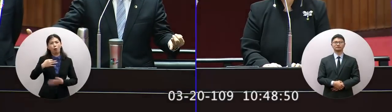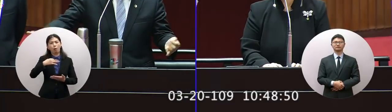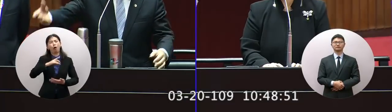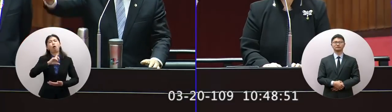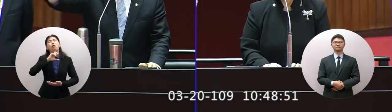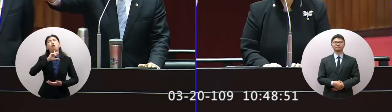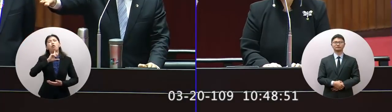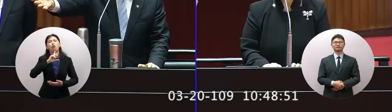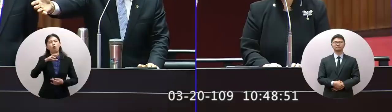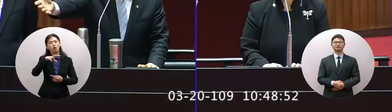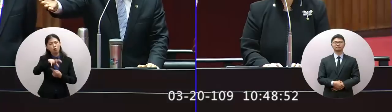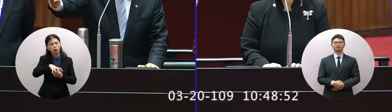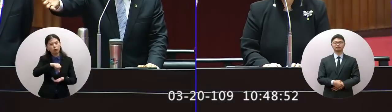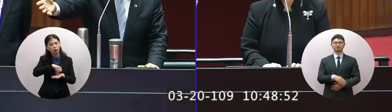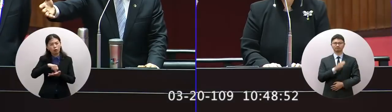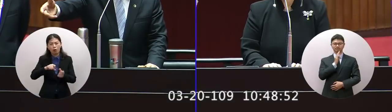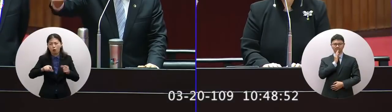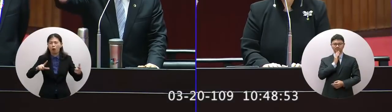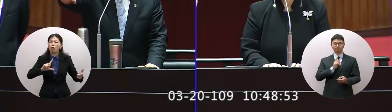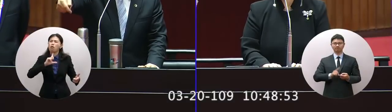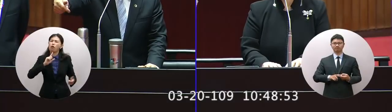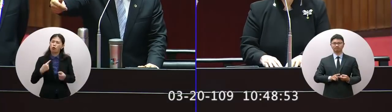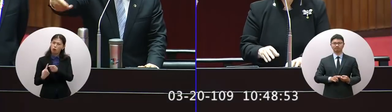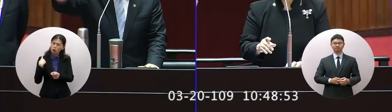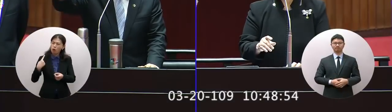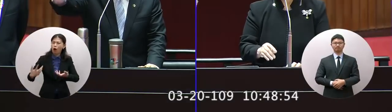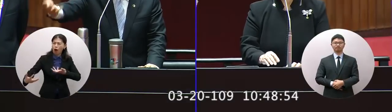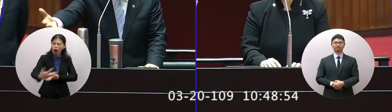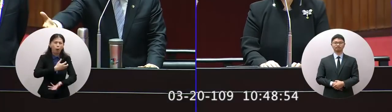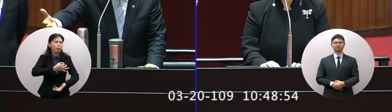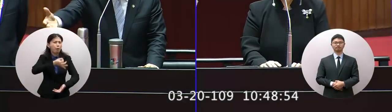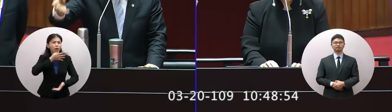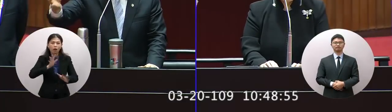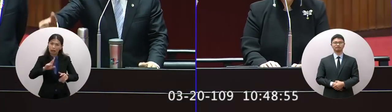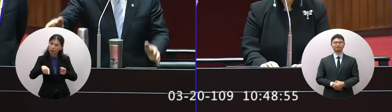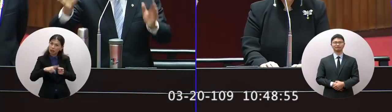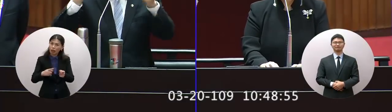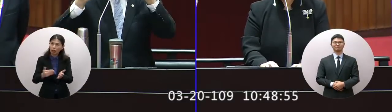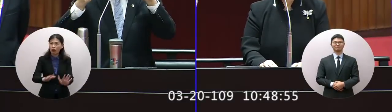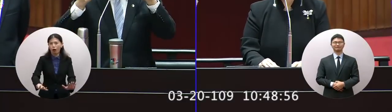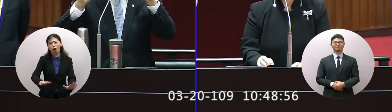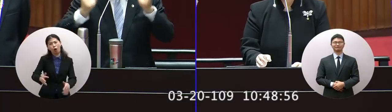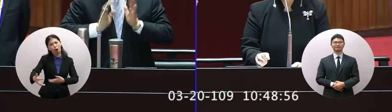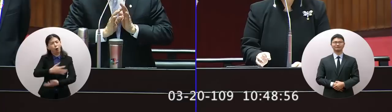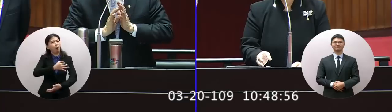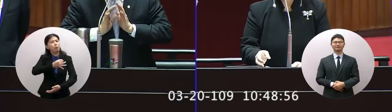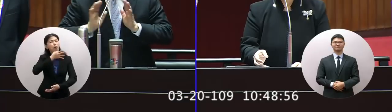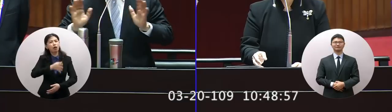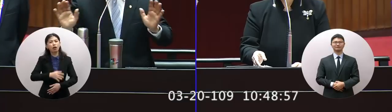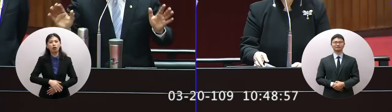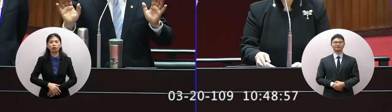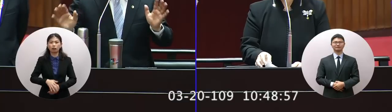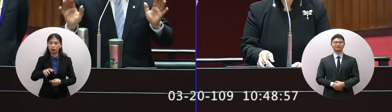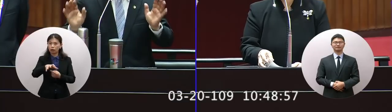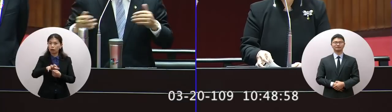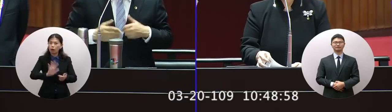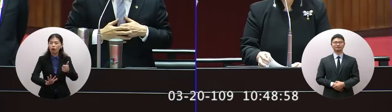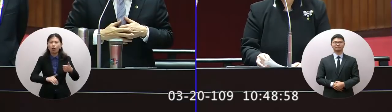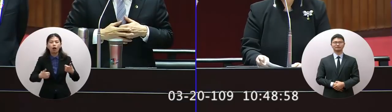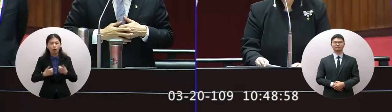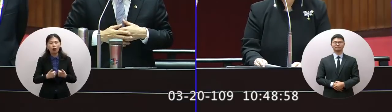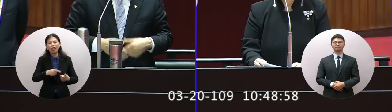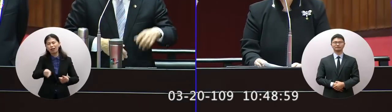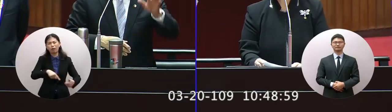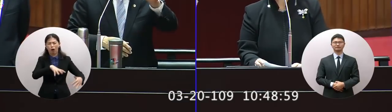產品太多有年要大風修今年到現在也風修所以農委會都火